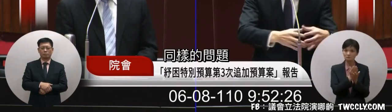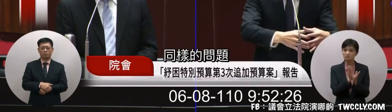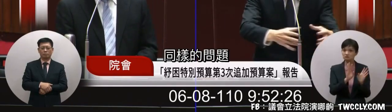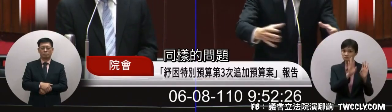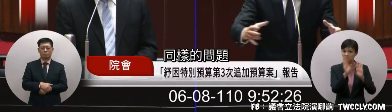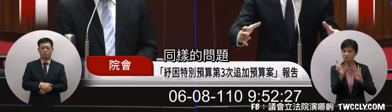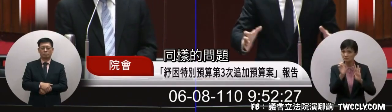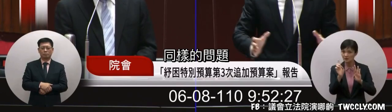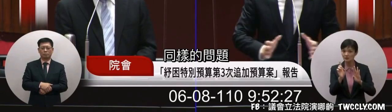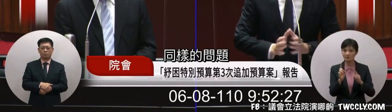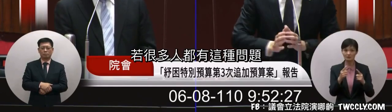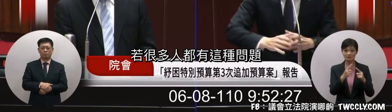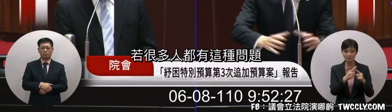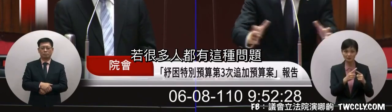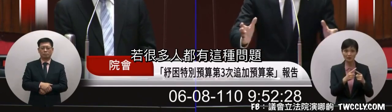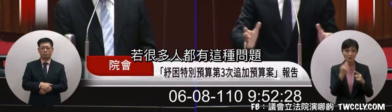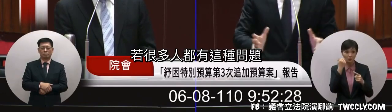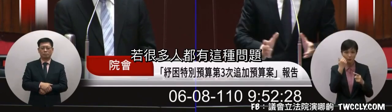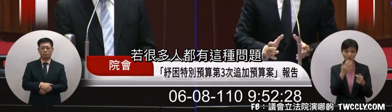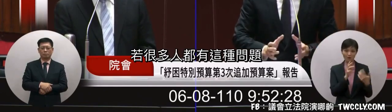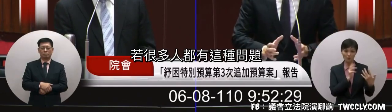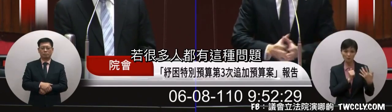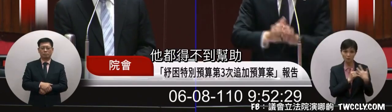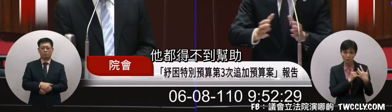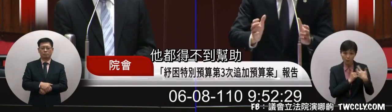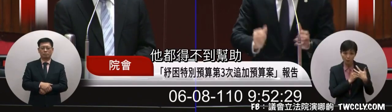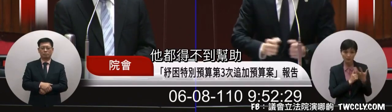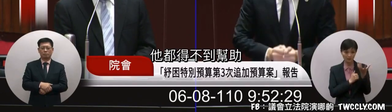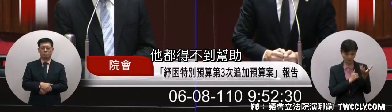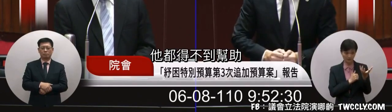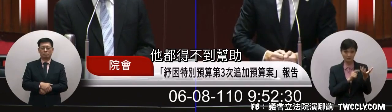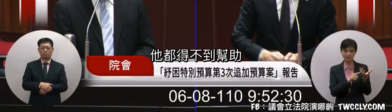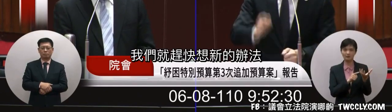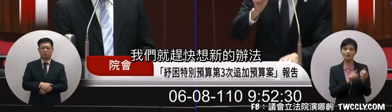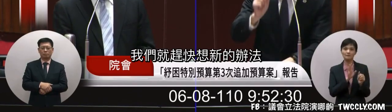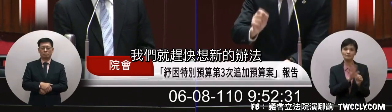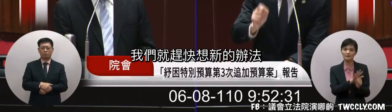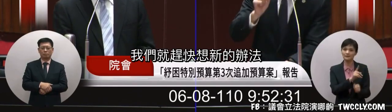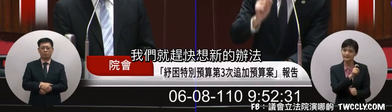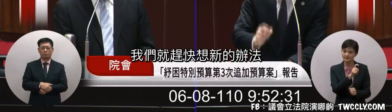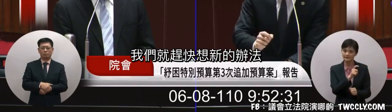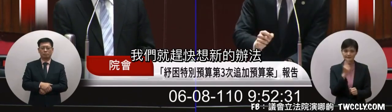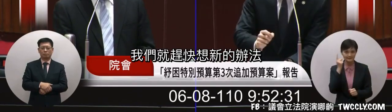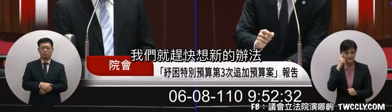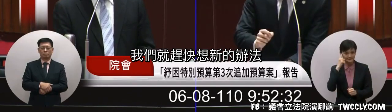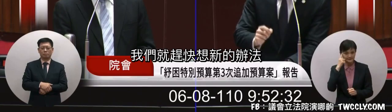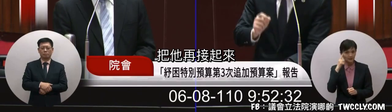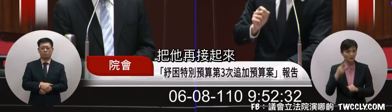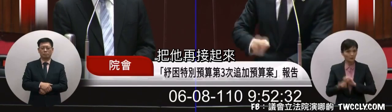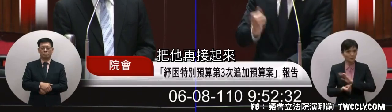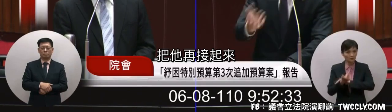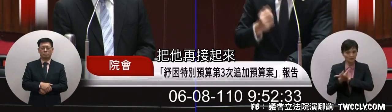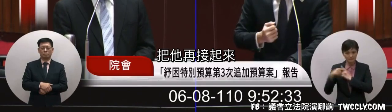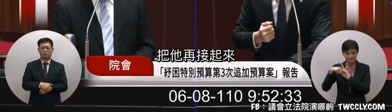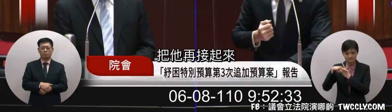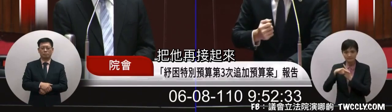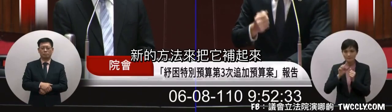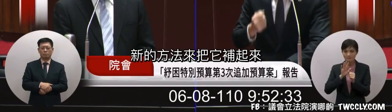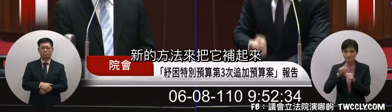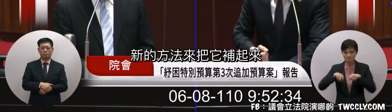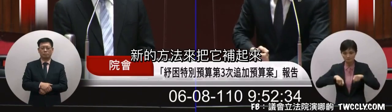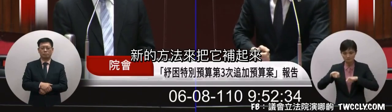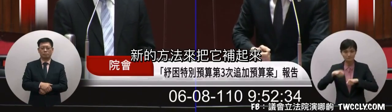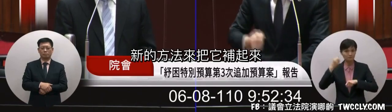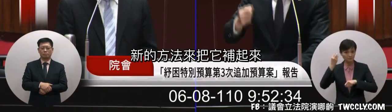人同樣的問題如果很多人都有一種問題他都接不到幫助我們就比較緊想新的方法他又接起來